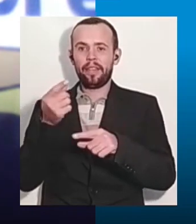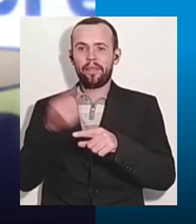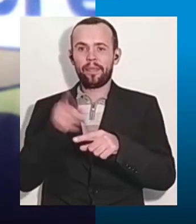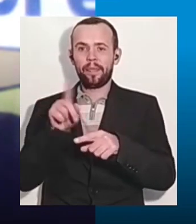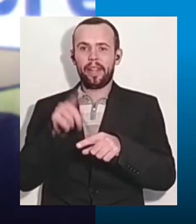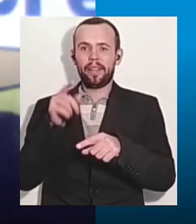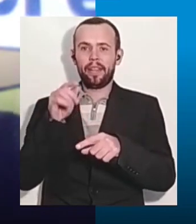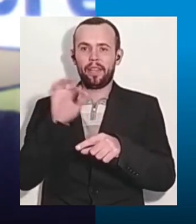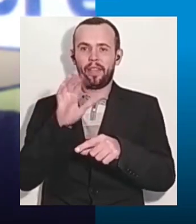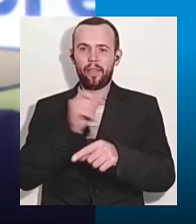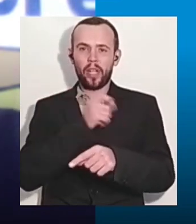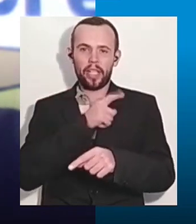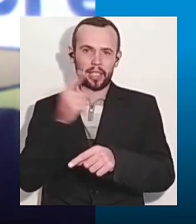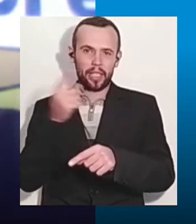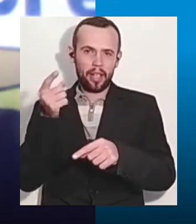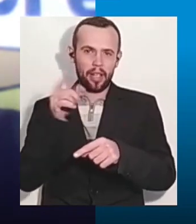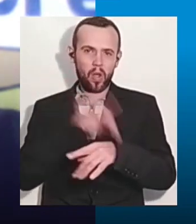реалізуються в даний час.